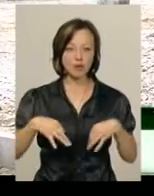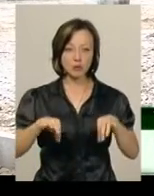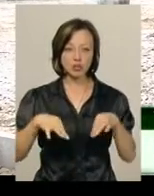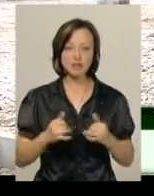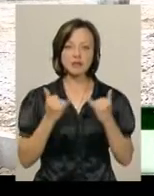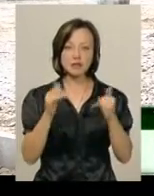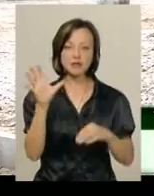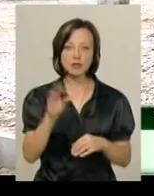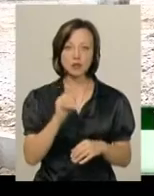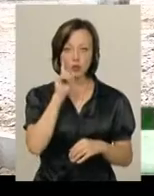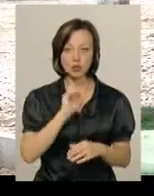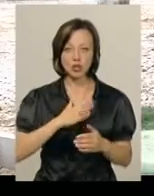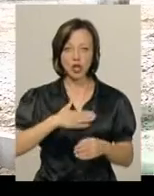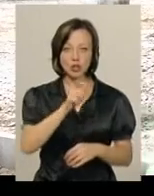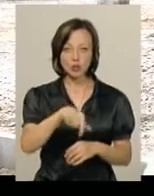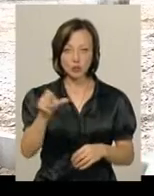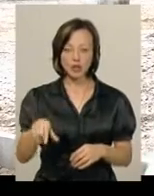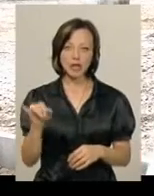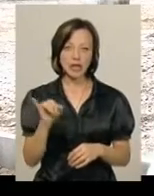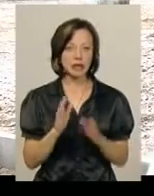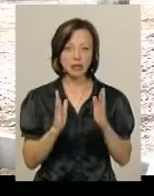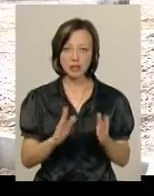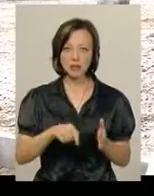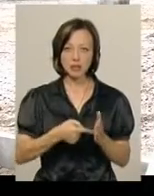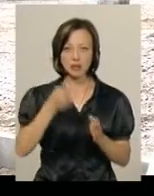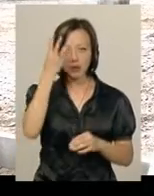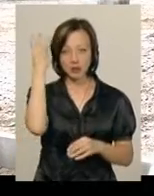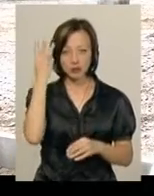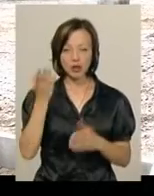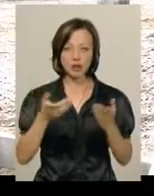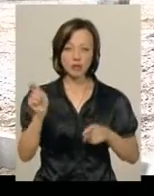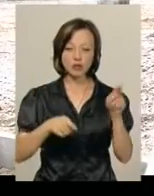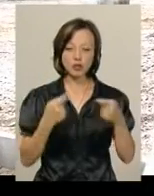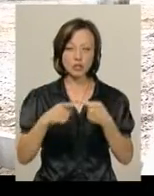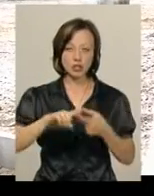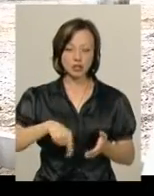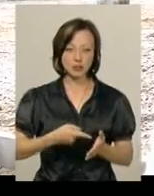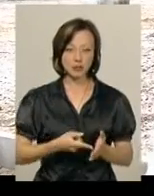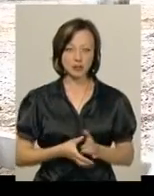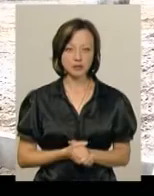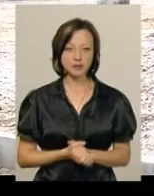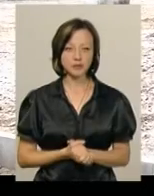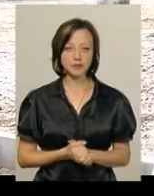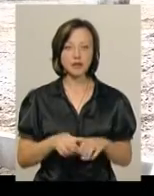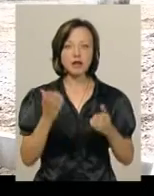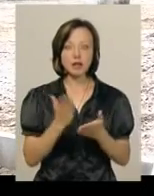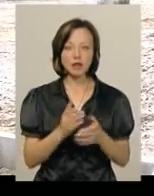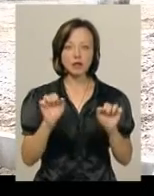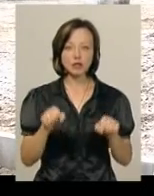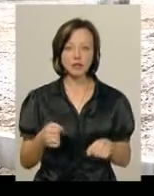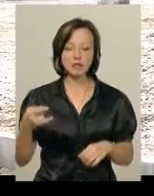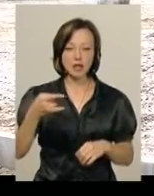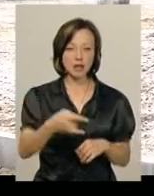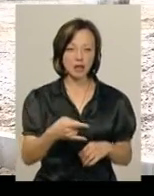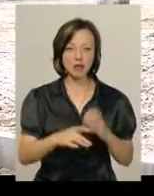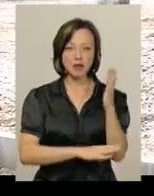все для зручності наших мешканців, а також не тільки в містах Хмельницького, але й інших, що є можливість заїхати